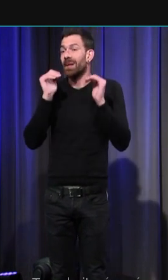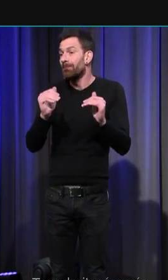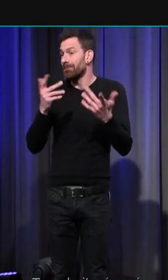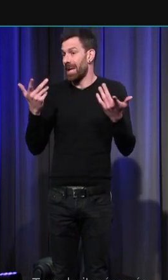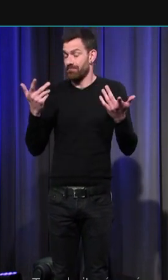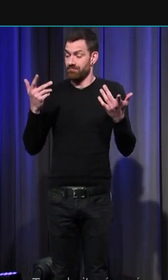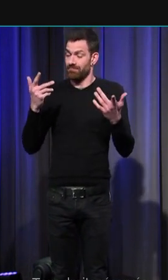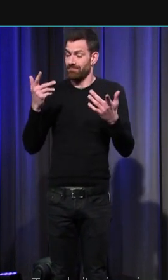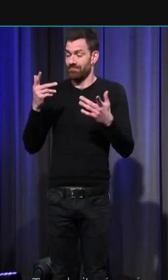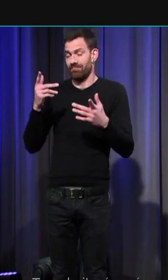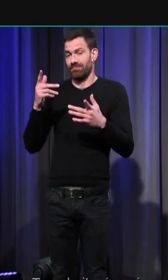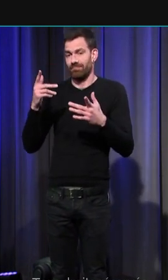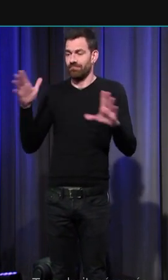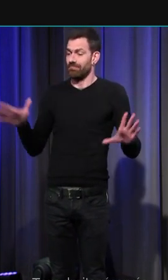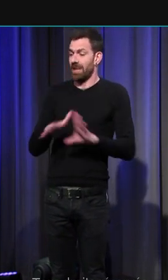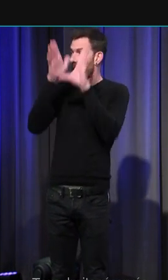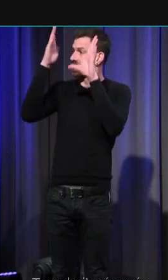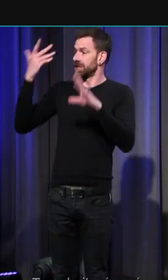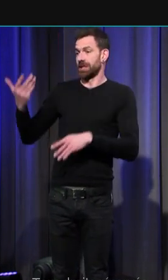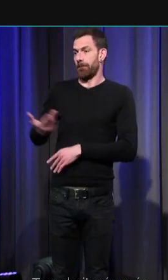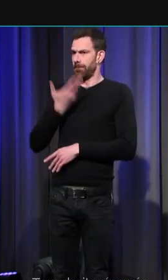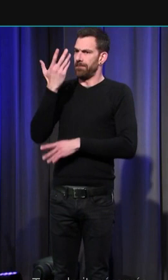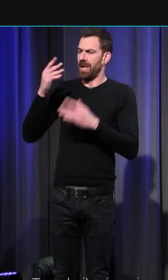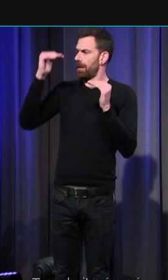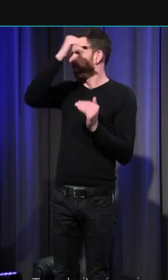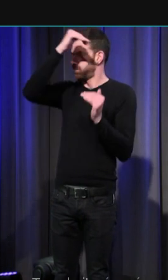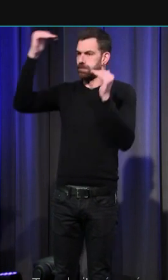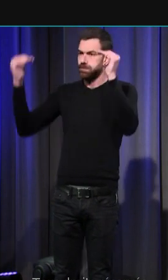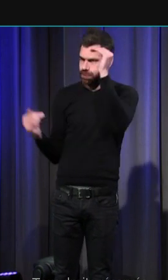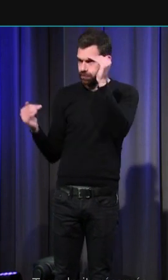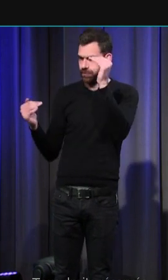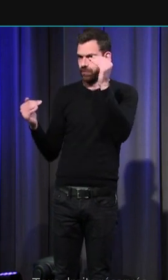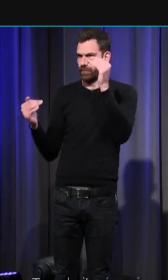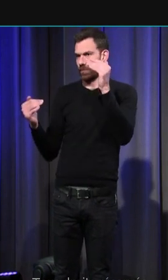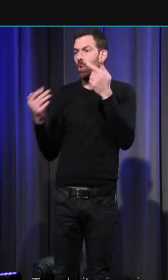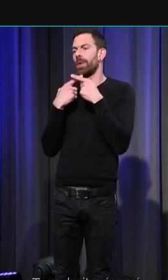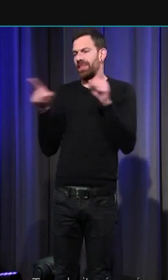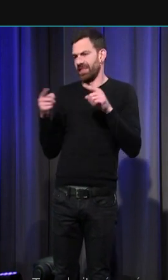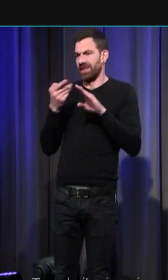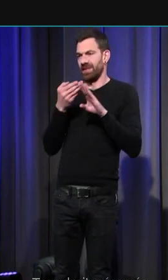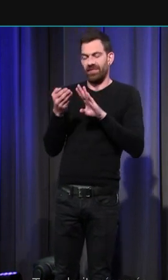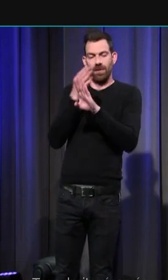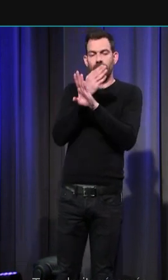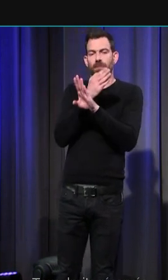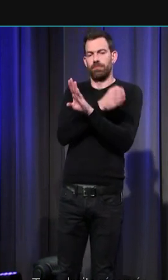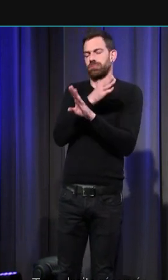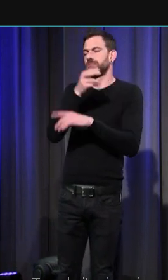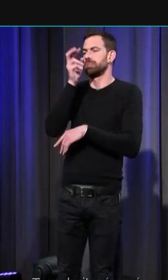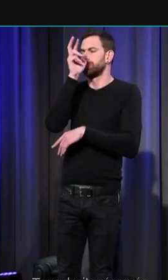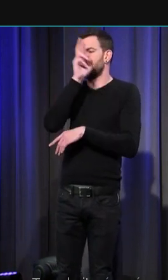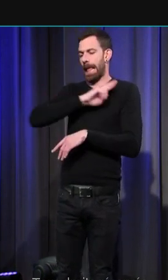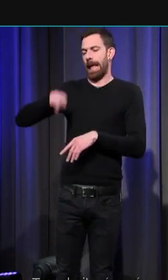maternelle afin de mieux s'inscrire en opposition avec la période de la fin du règne de la reine Bruneau